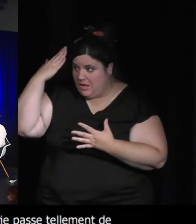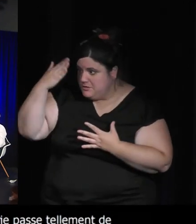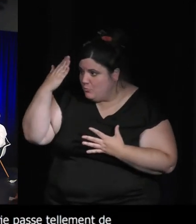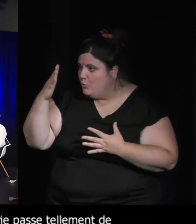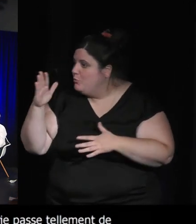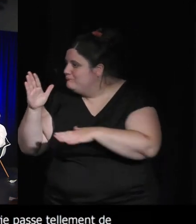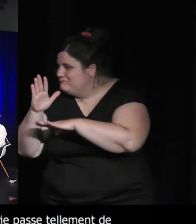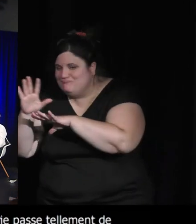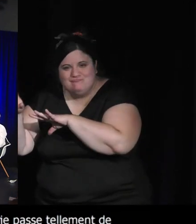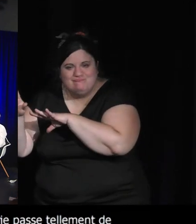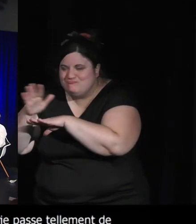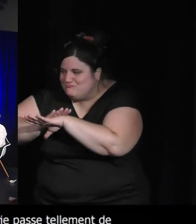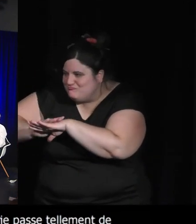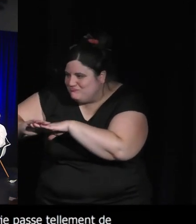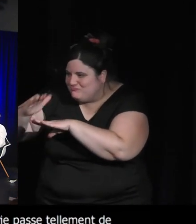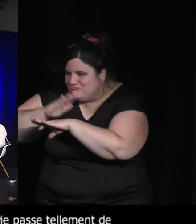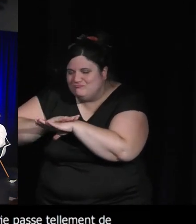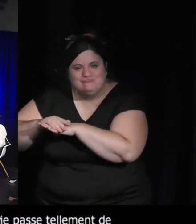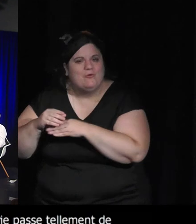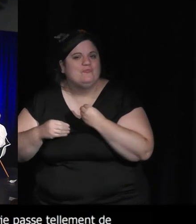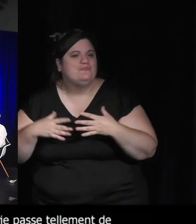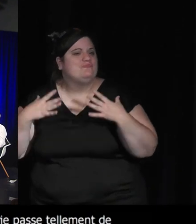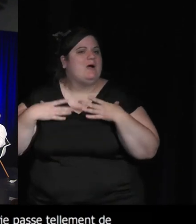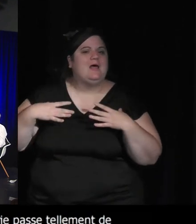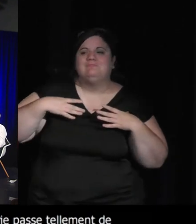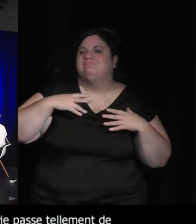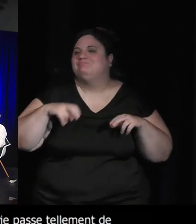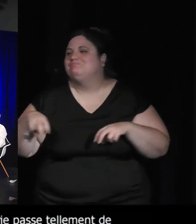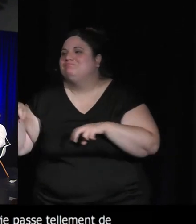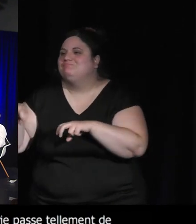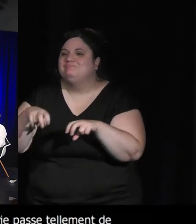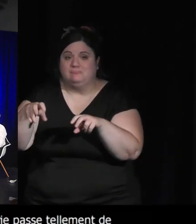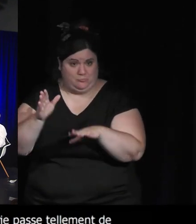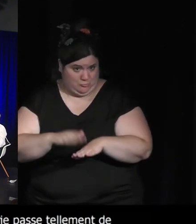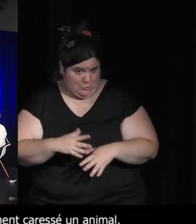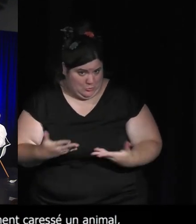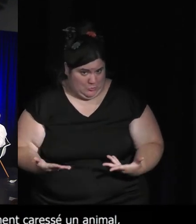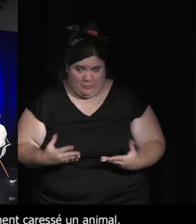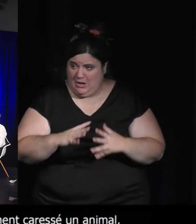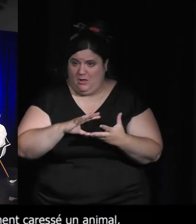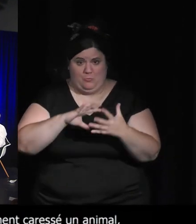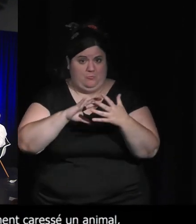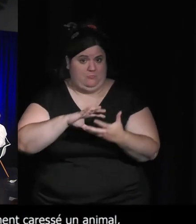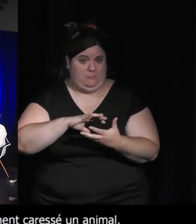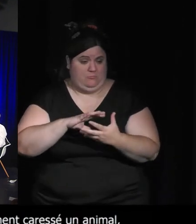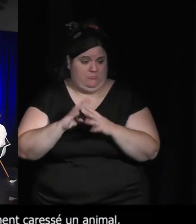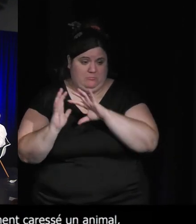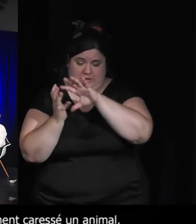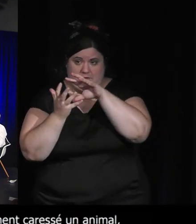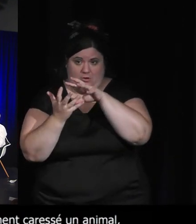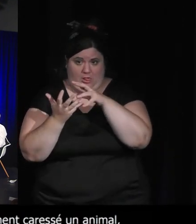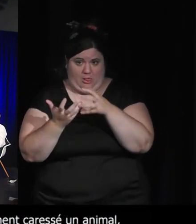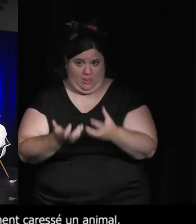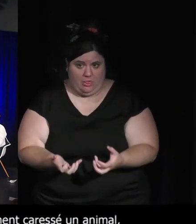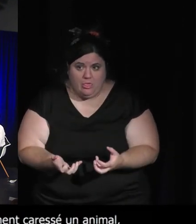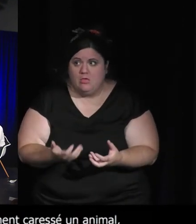environnement or les écosystèmes de la planète sont en train de mourir on parle d'extinction du vivant il y a encore un décret qui